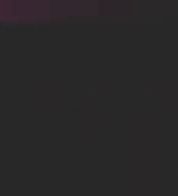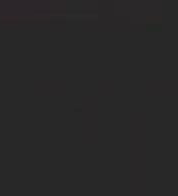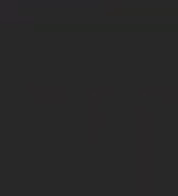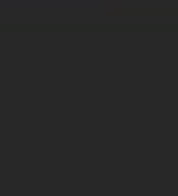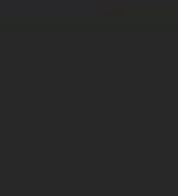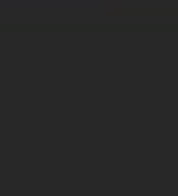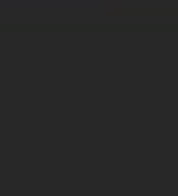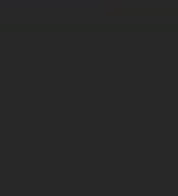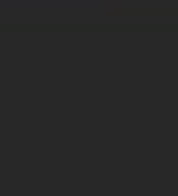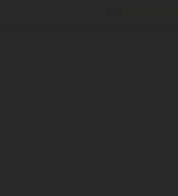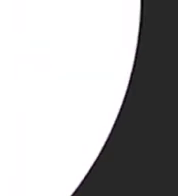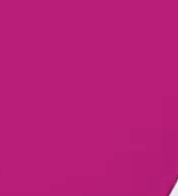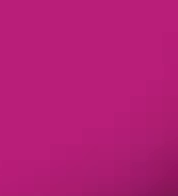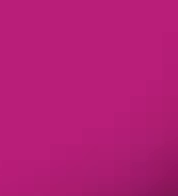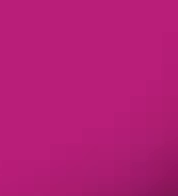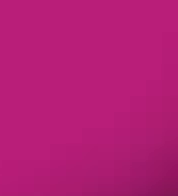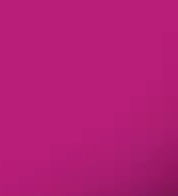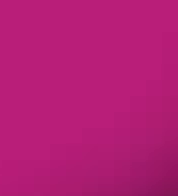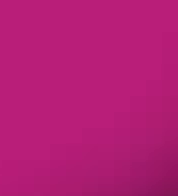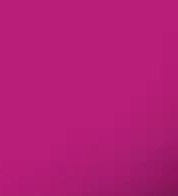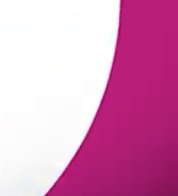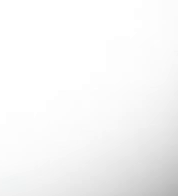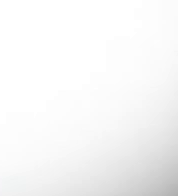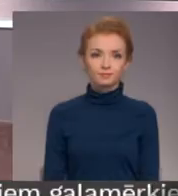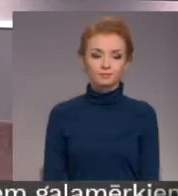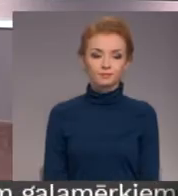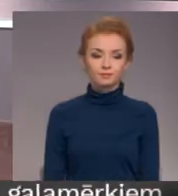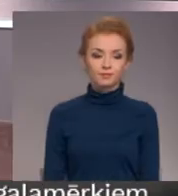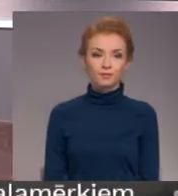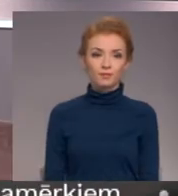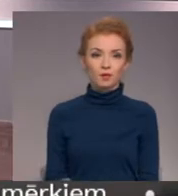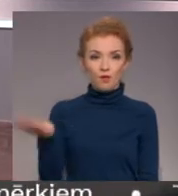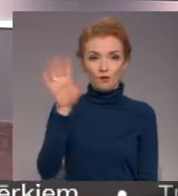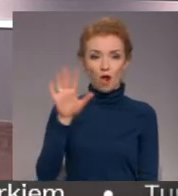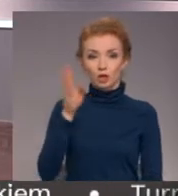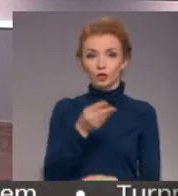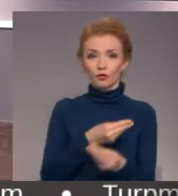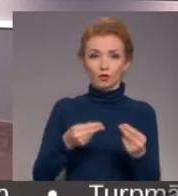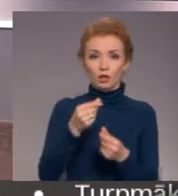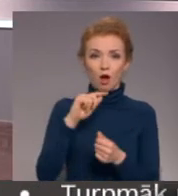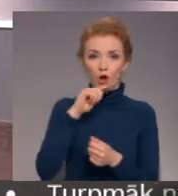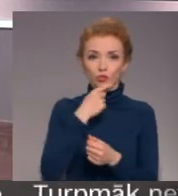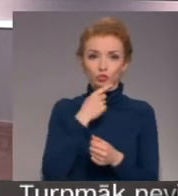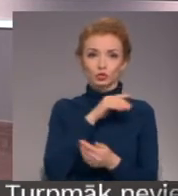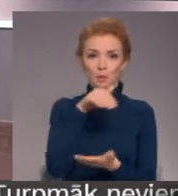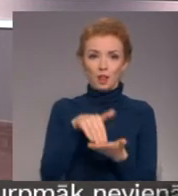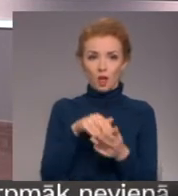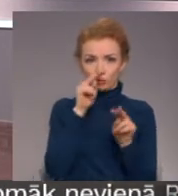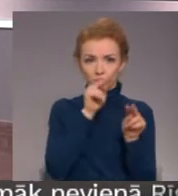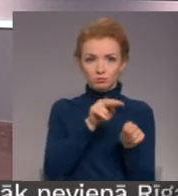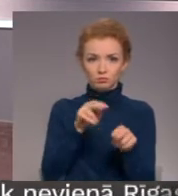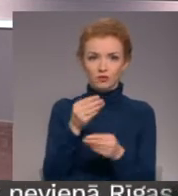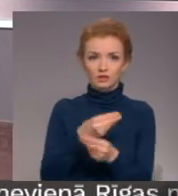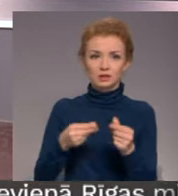Re, viss ēters ir te! Valsts finanšu sabiltātu uzraugošā fiskālās